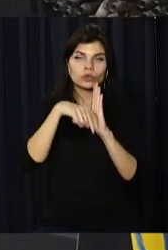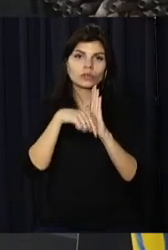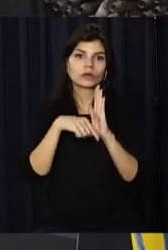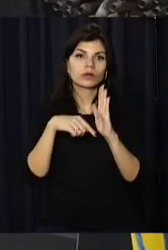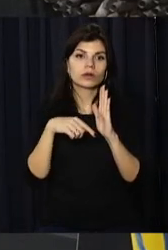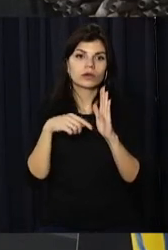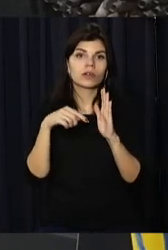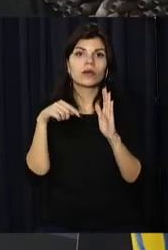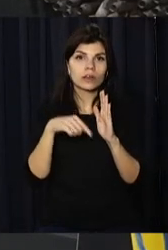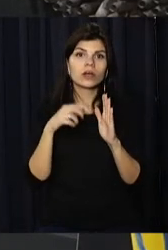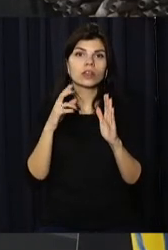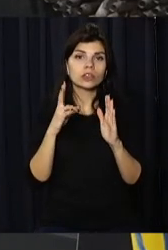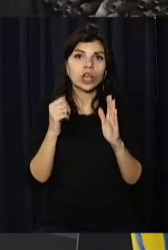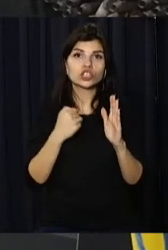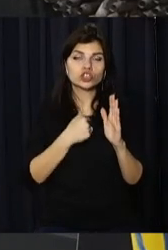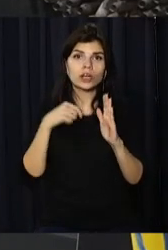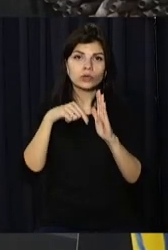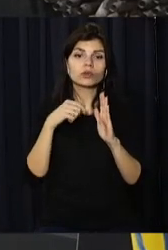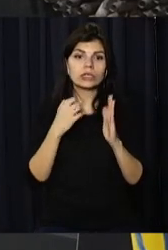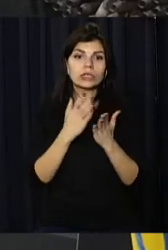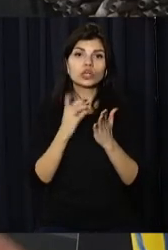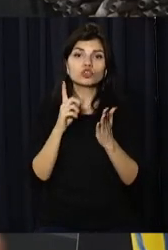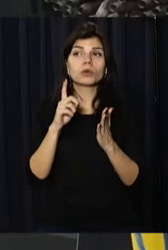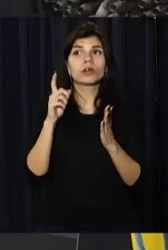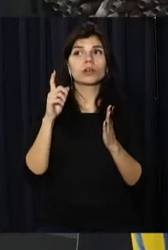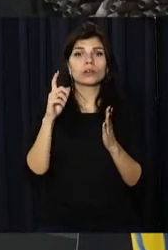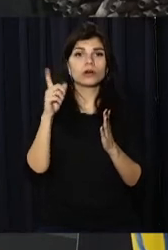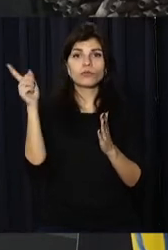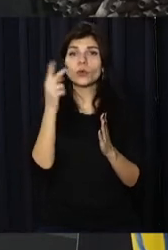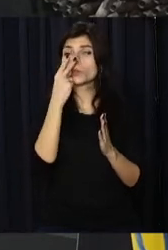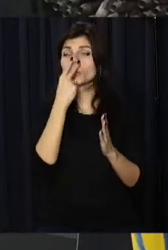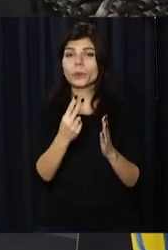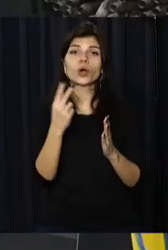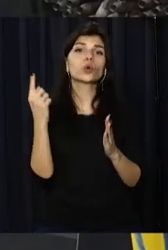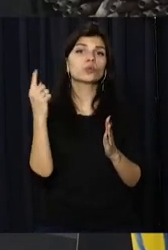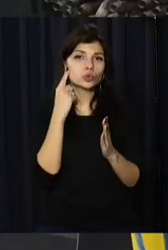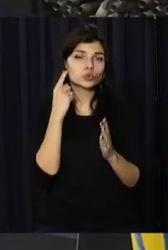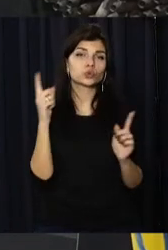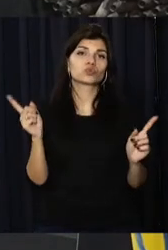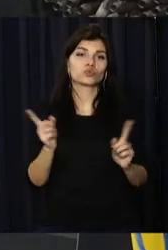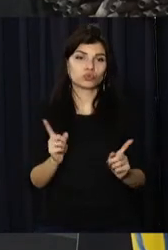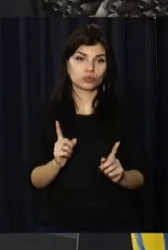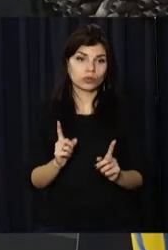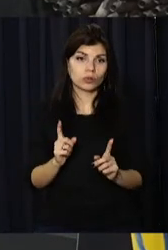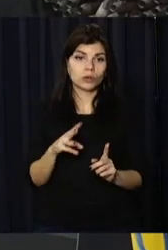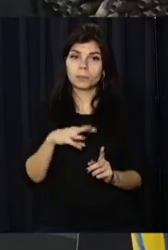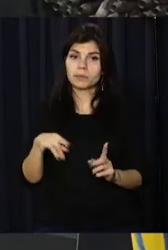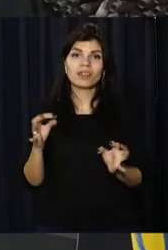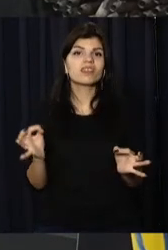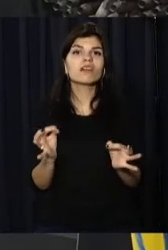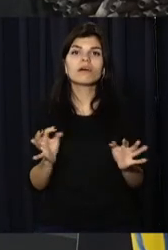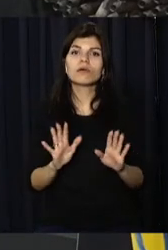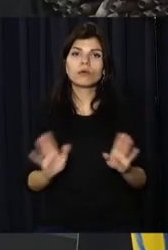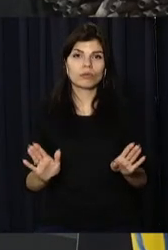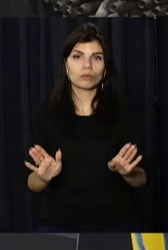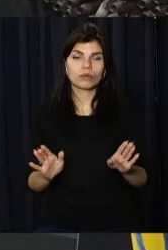він є, на жаль, щоб вони побачили, почули, що ми ніколи